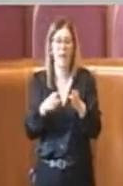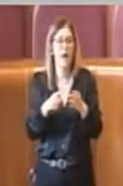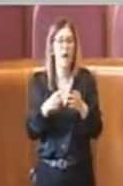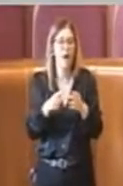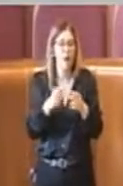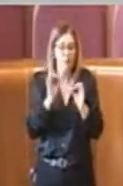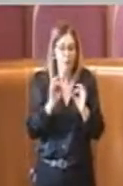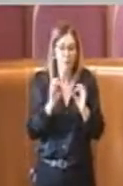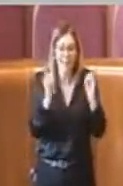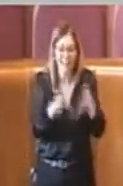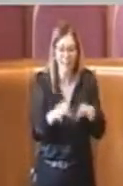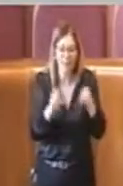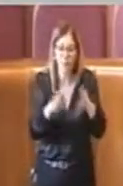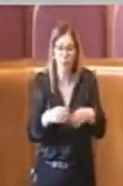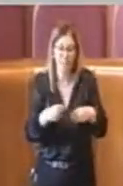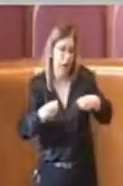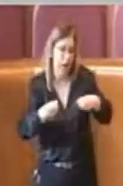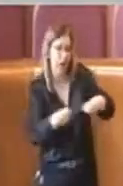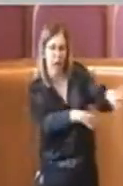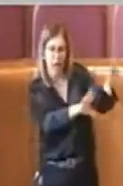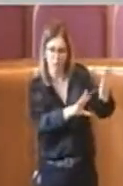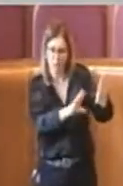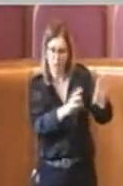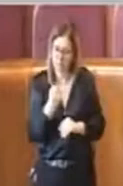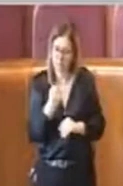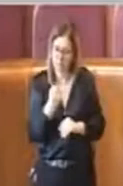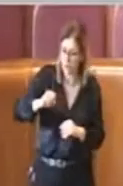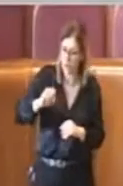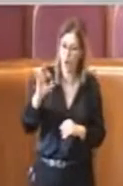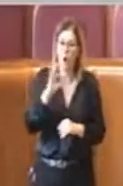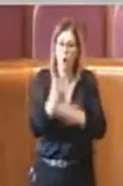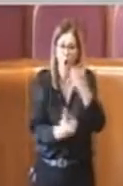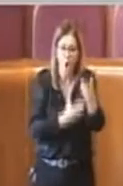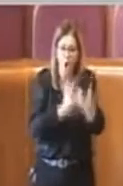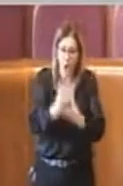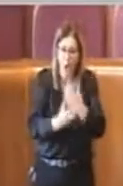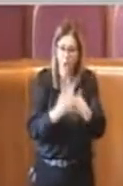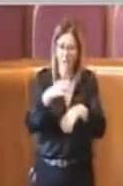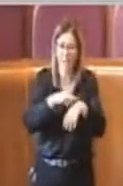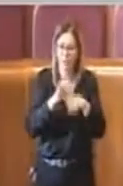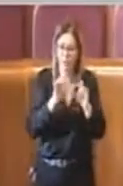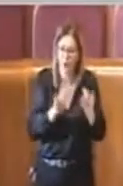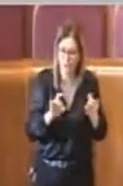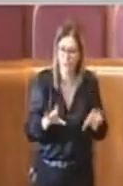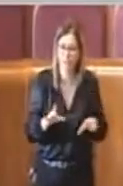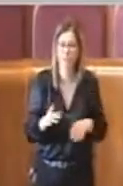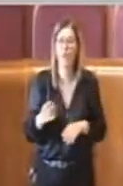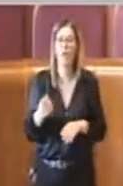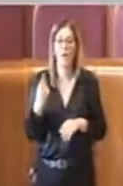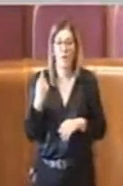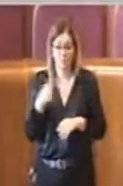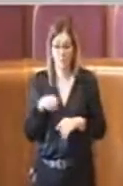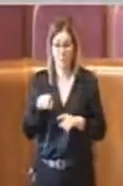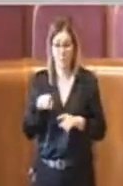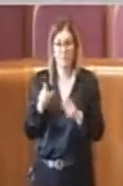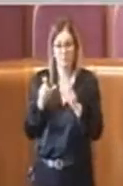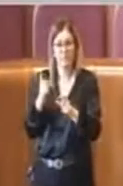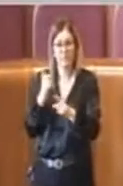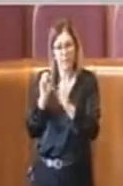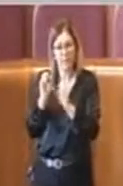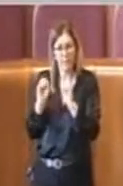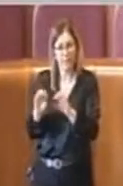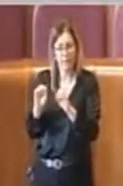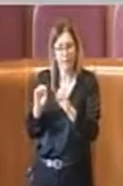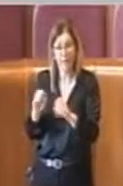rifiuti, ai roghi tossici, ma gli argomenti su cui poi effettivamente la gente e i droni possono essere